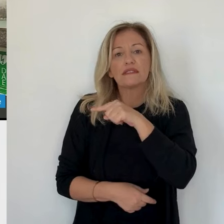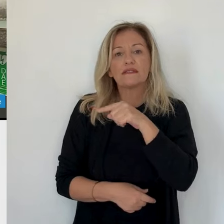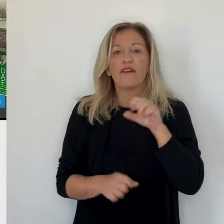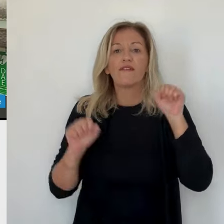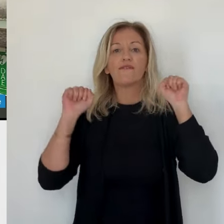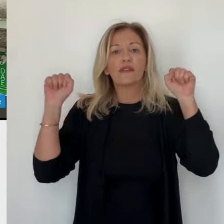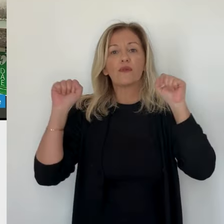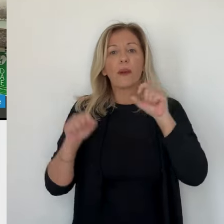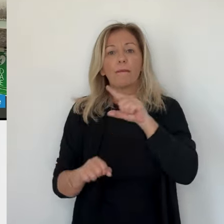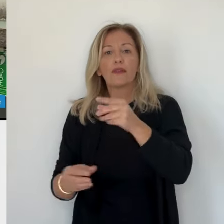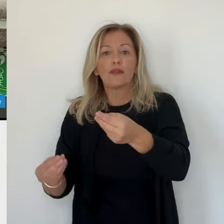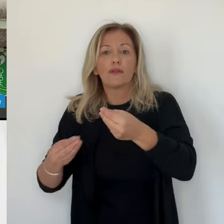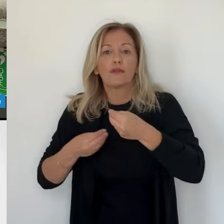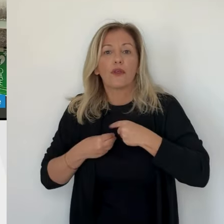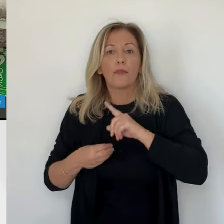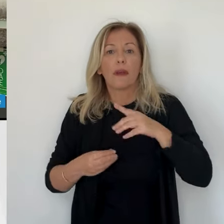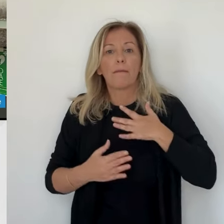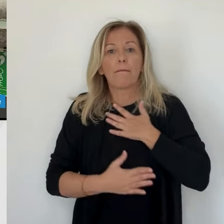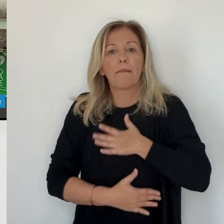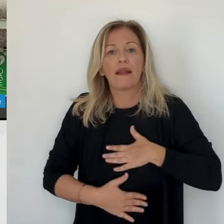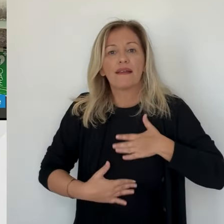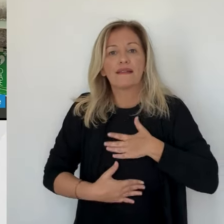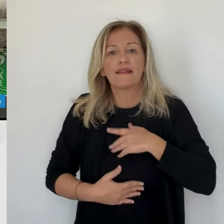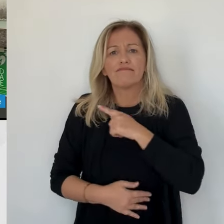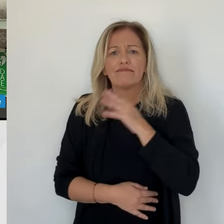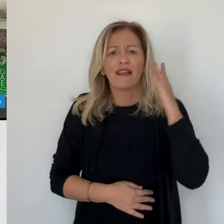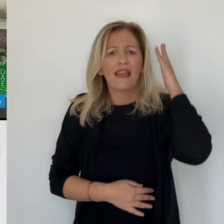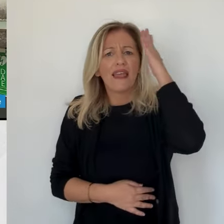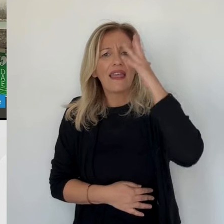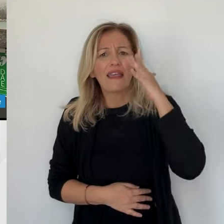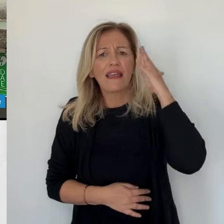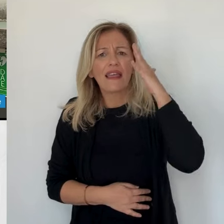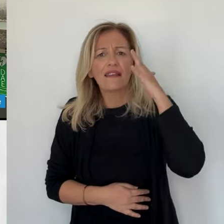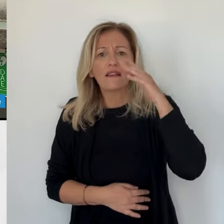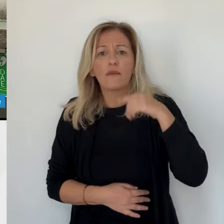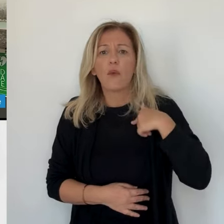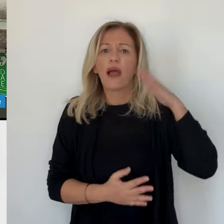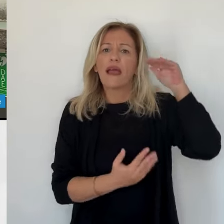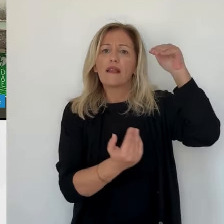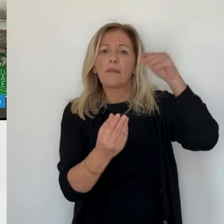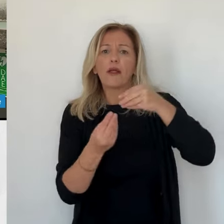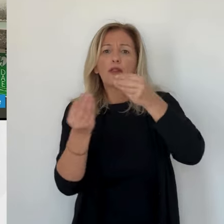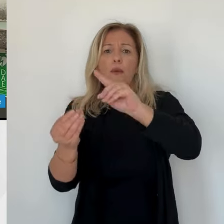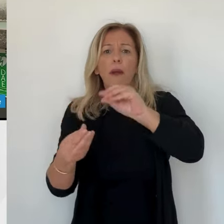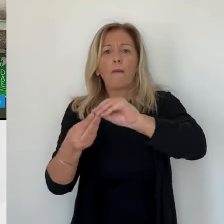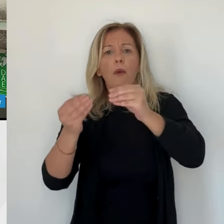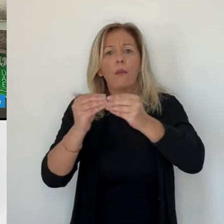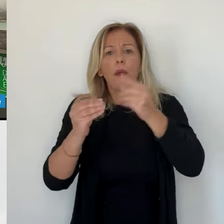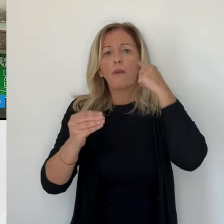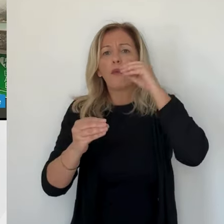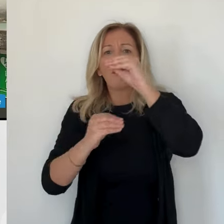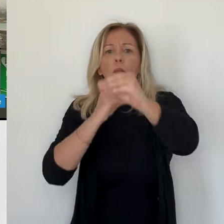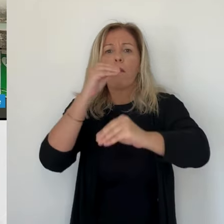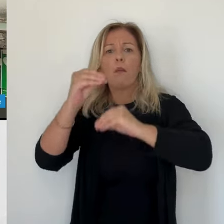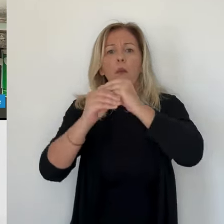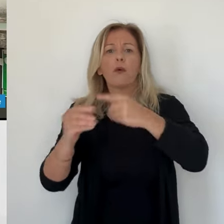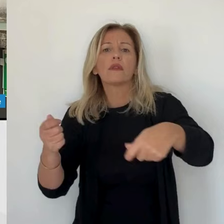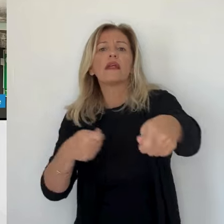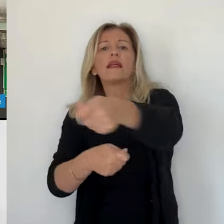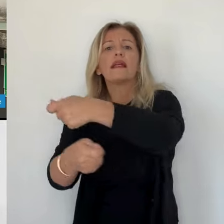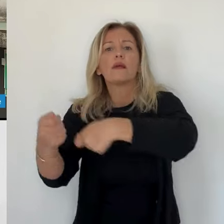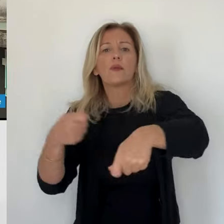conséquences négatives sur la marche globale du monde. Et je crois qu'elle signe aussi une tendance qui va bien au-delà des États-Unis où